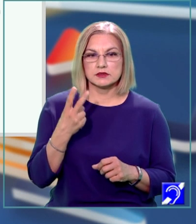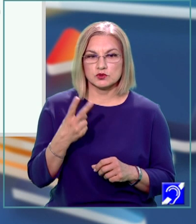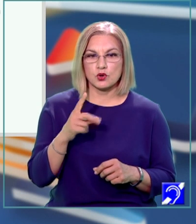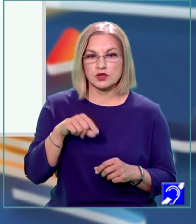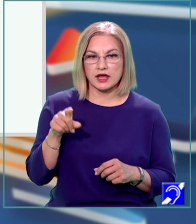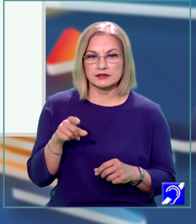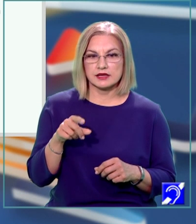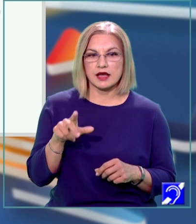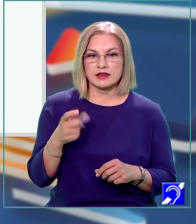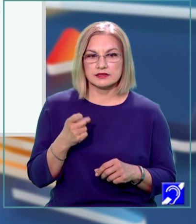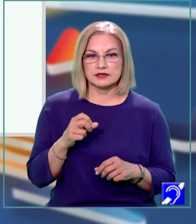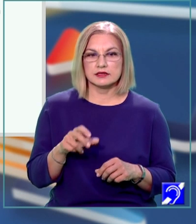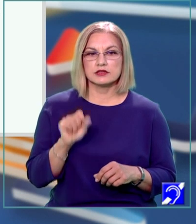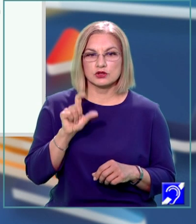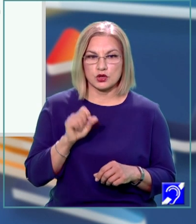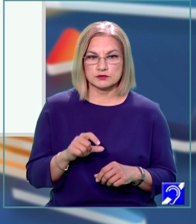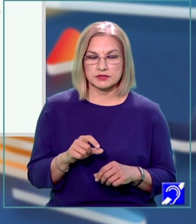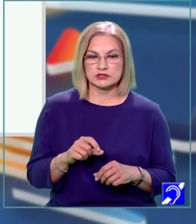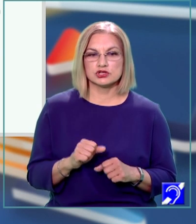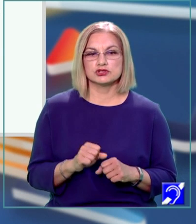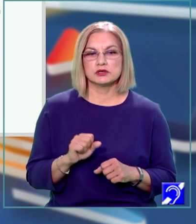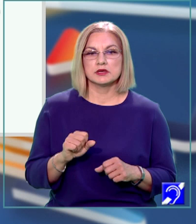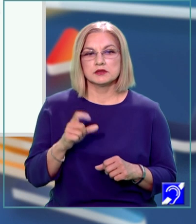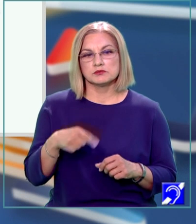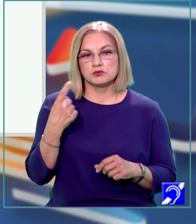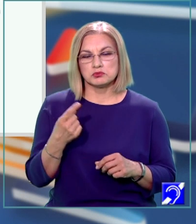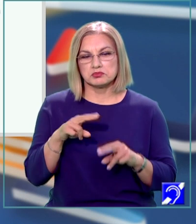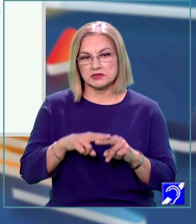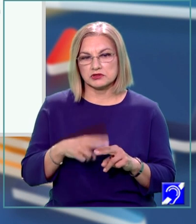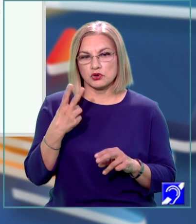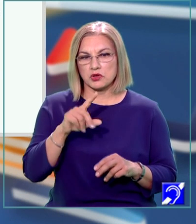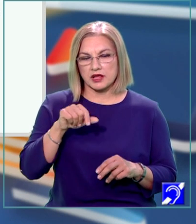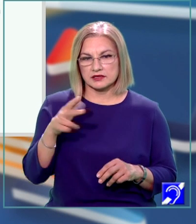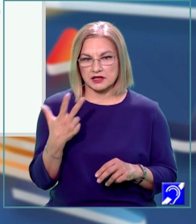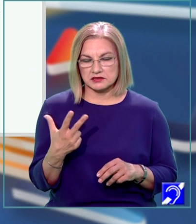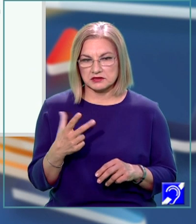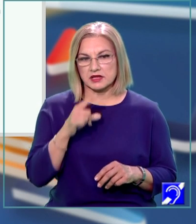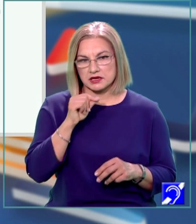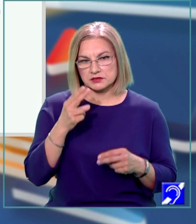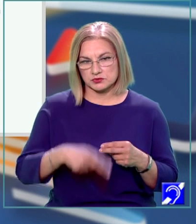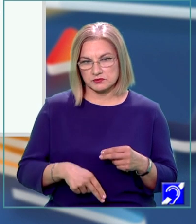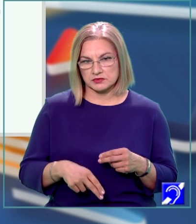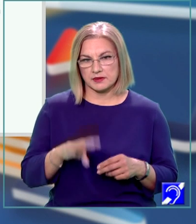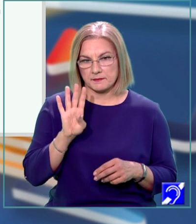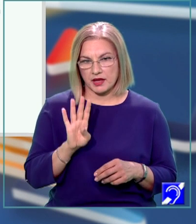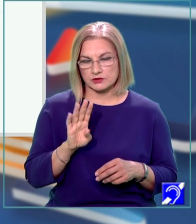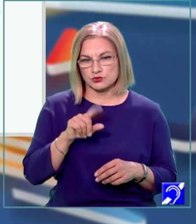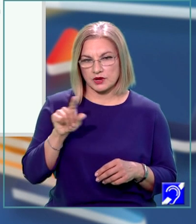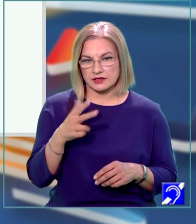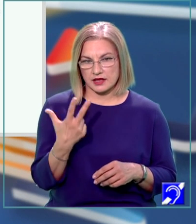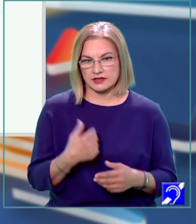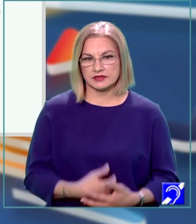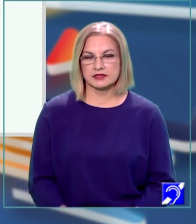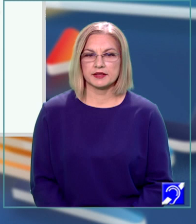Prin descompunerea lui 12 în 2 radical din 3, rezultatul obținut este 4 radical din